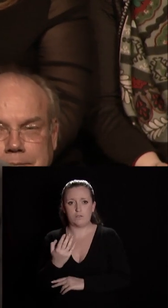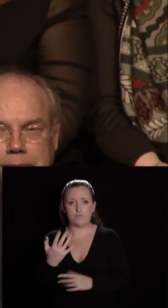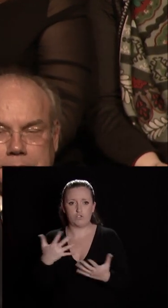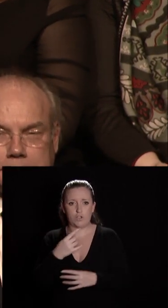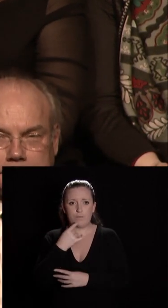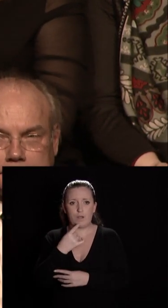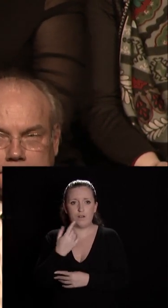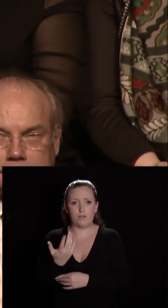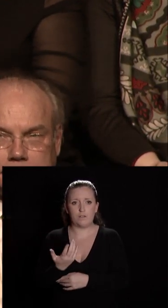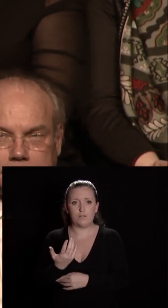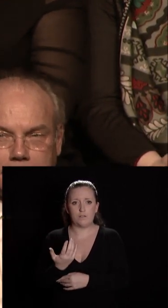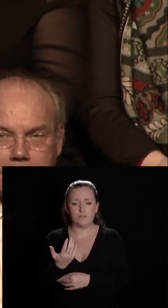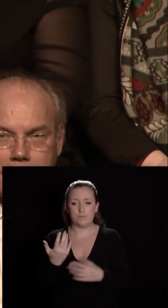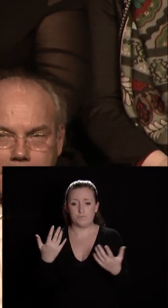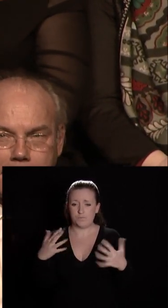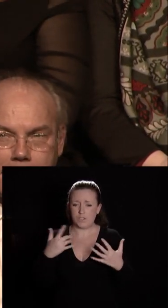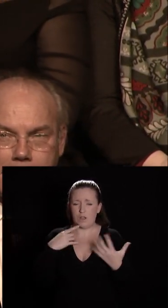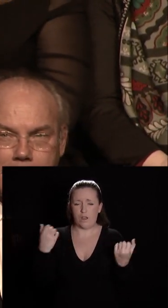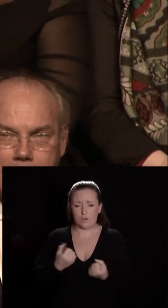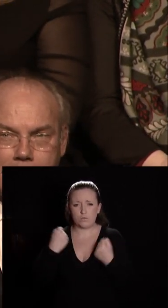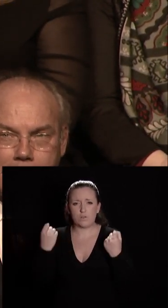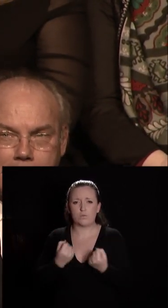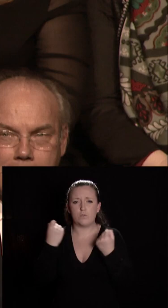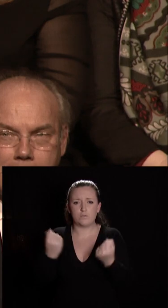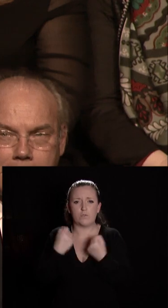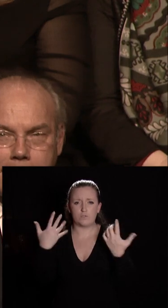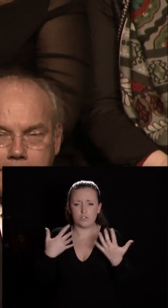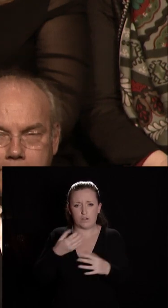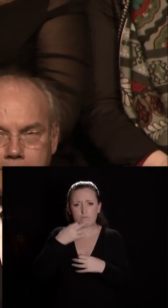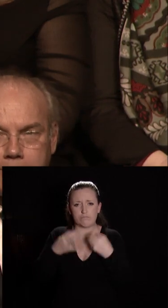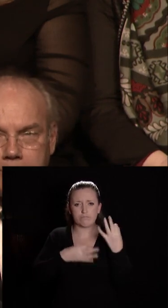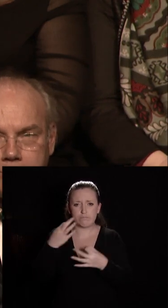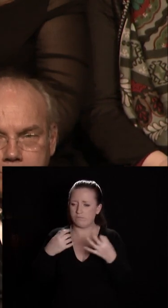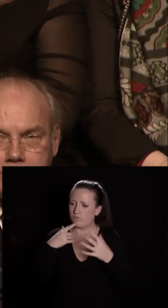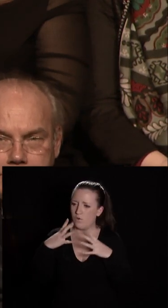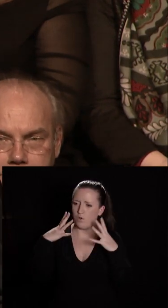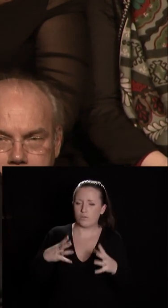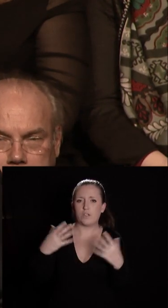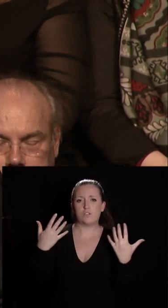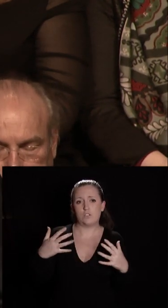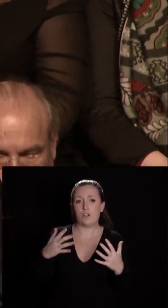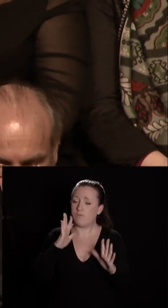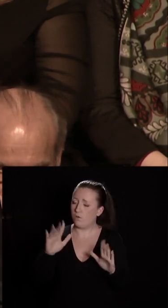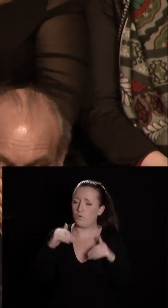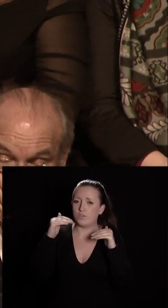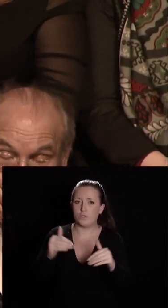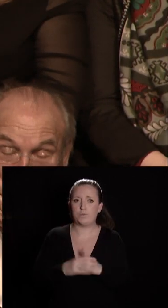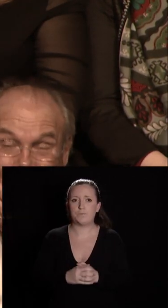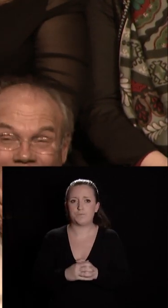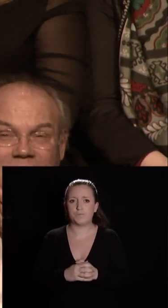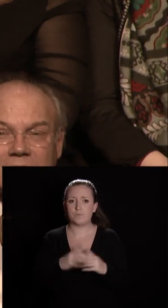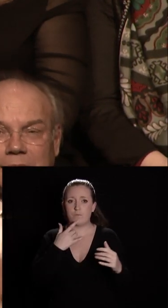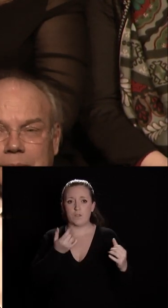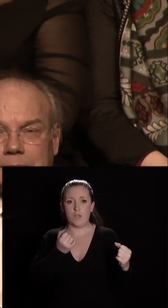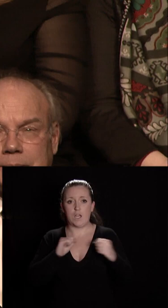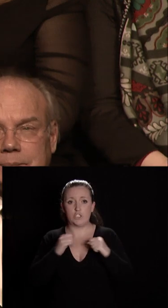j'ai passé en revue nombre d'actions sur lesquelles nous sommes engagés et nous allons continuer agir pour